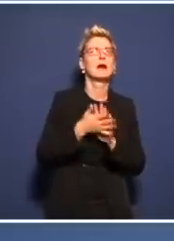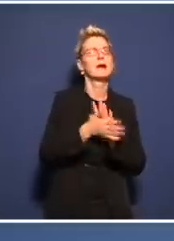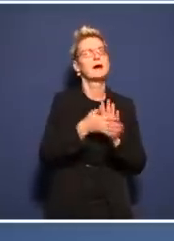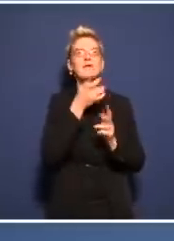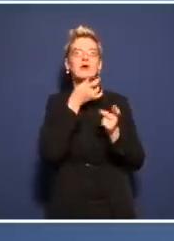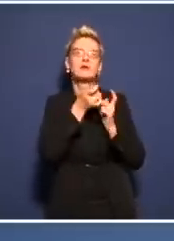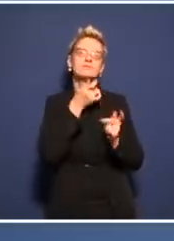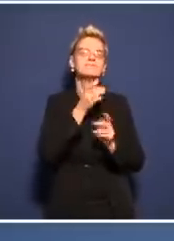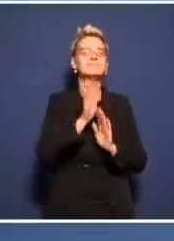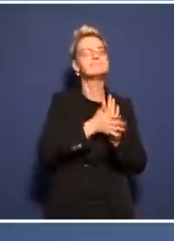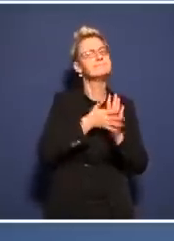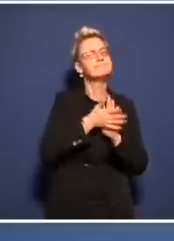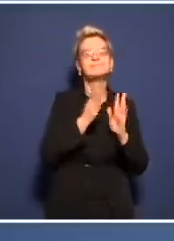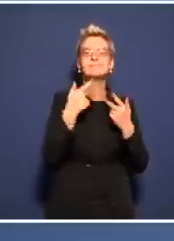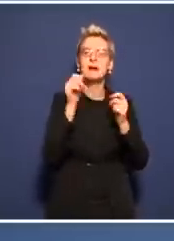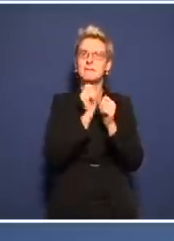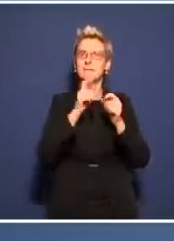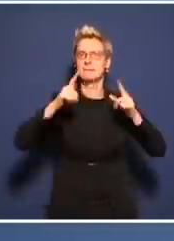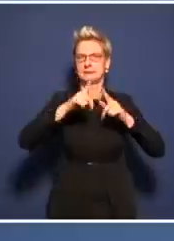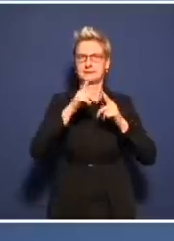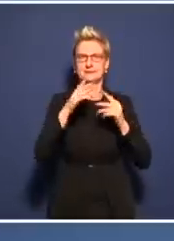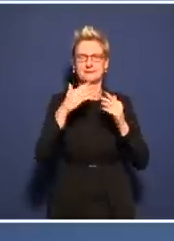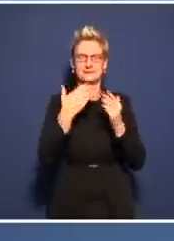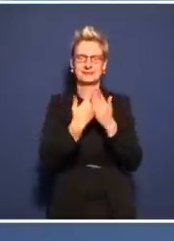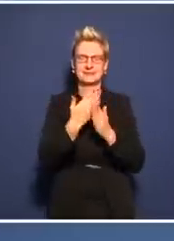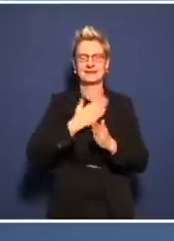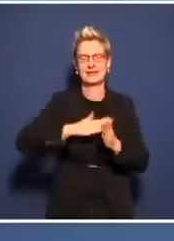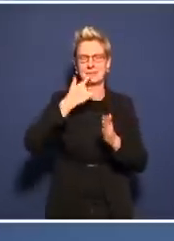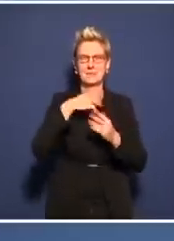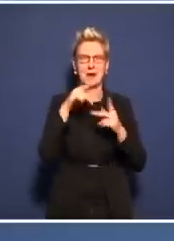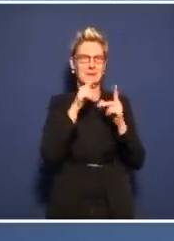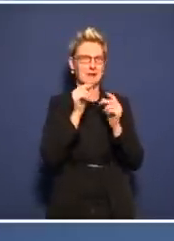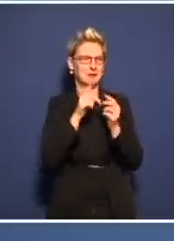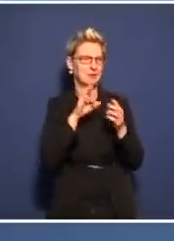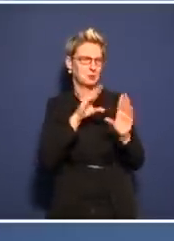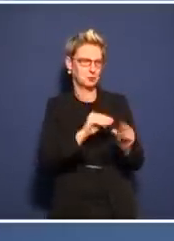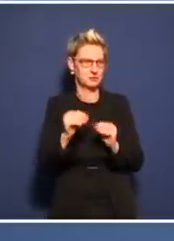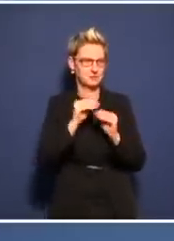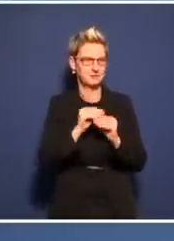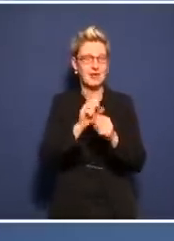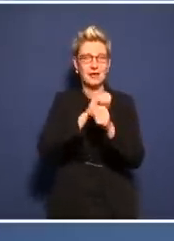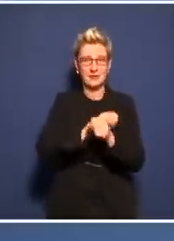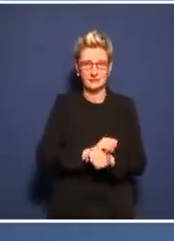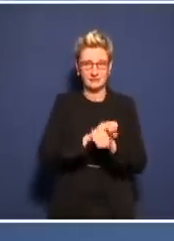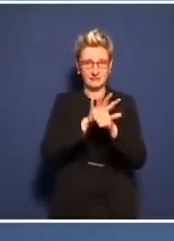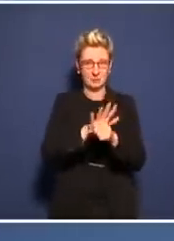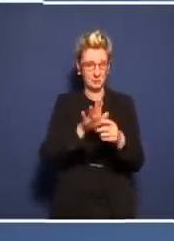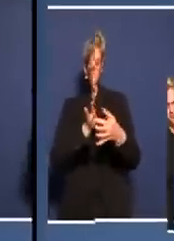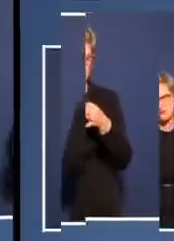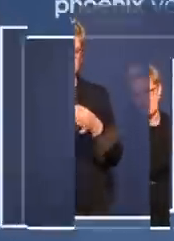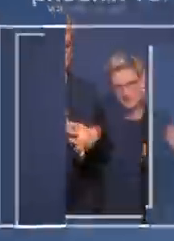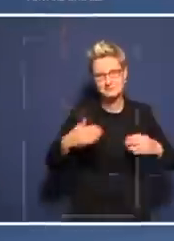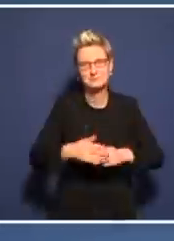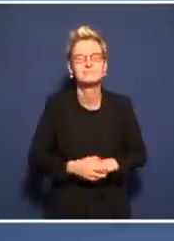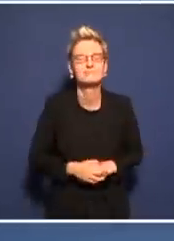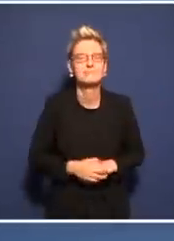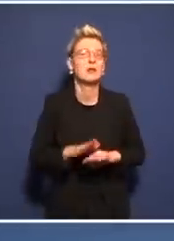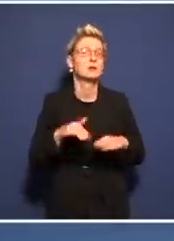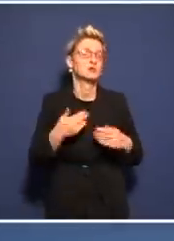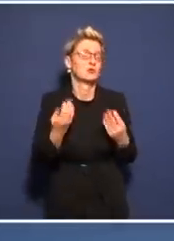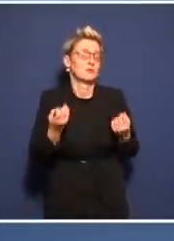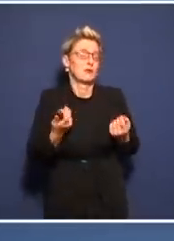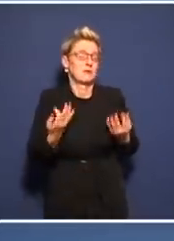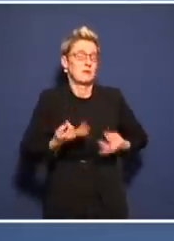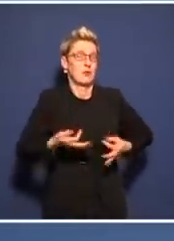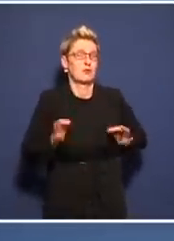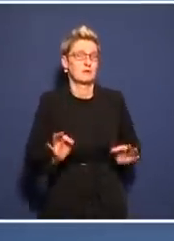Ansteckung und schwerem Verlauf, den begreifen die meisten. Ich glaube nicht, dass es sinnvoll ist, dass Herr Drosten hier die Leute für dumm erklärt. Und auch hier